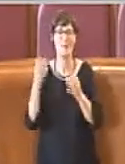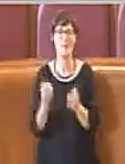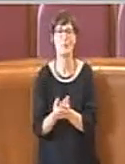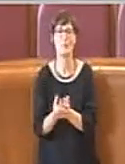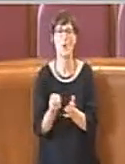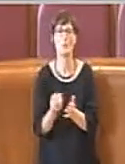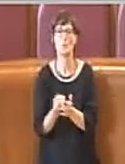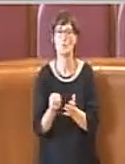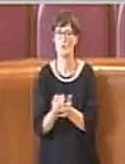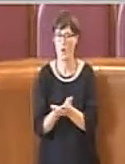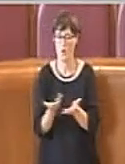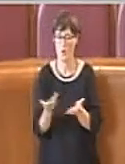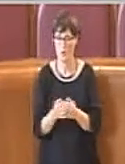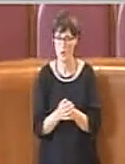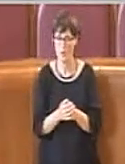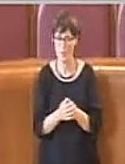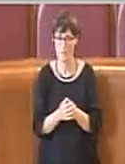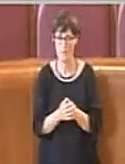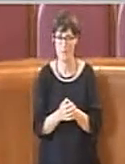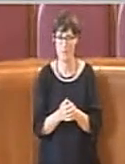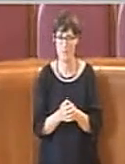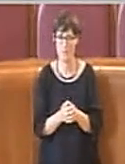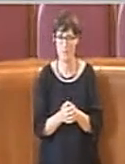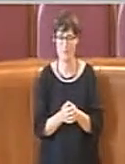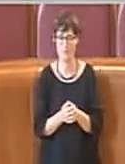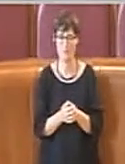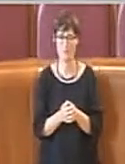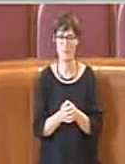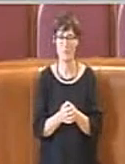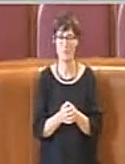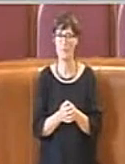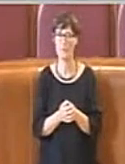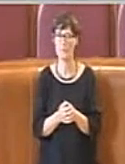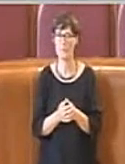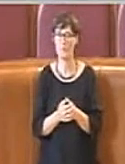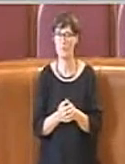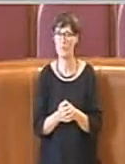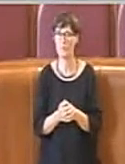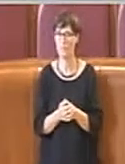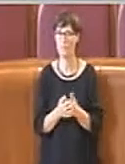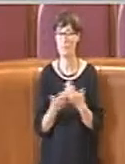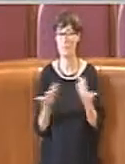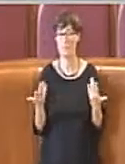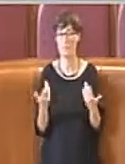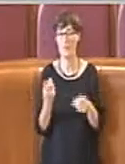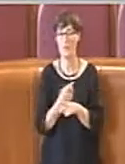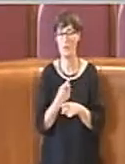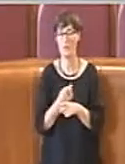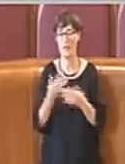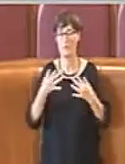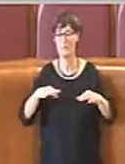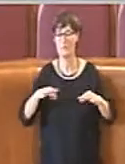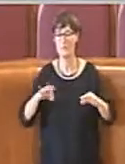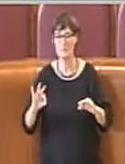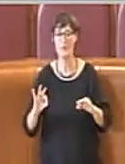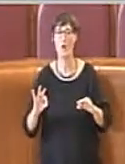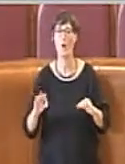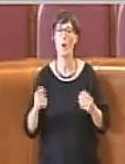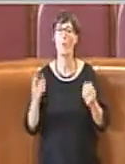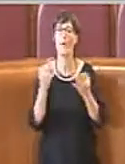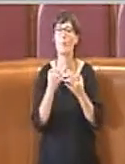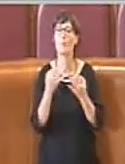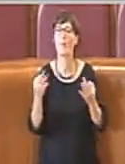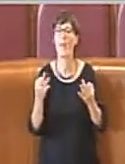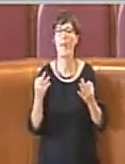se bisogna tener conto anche di questa possibilità, ma è il bene comune rispetto dei principi costituzionali, del